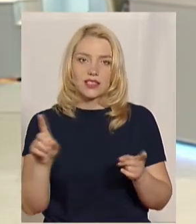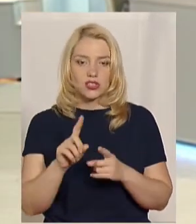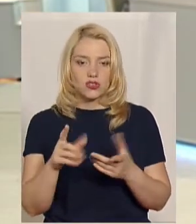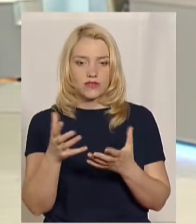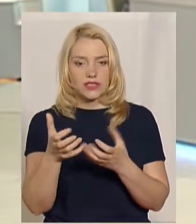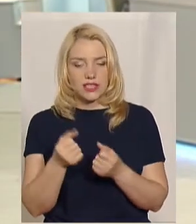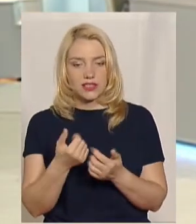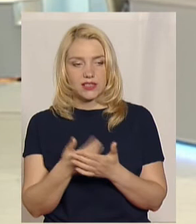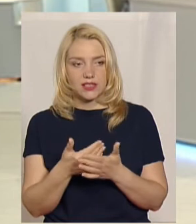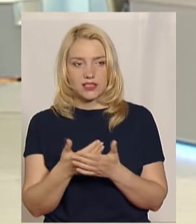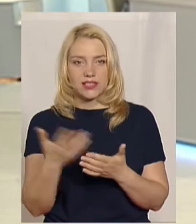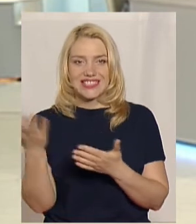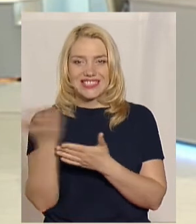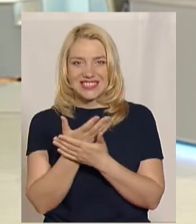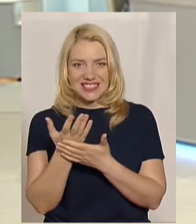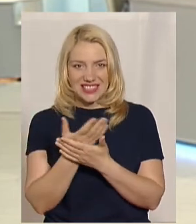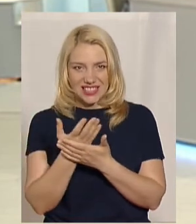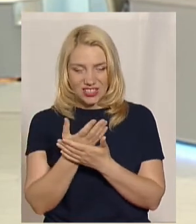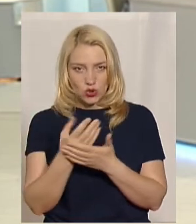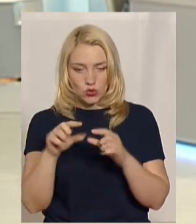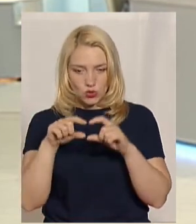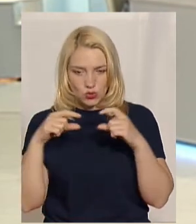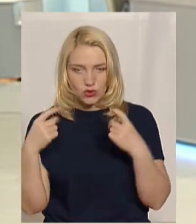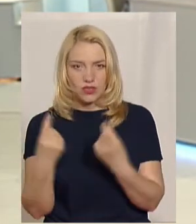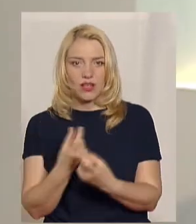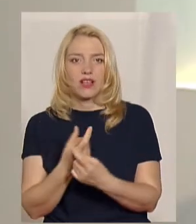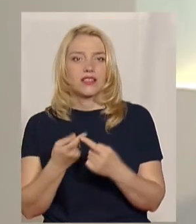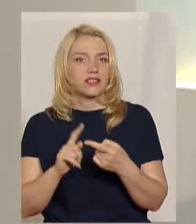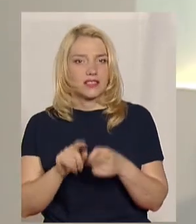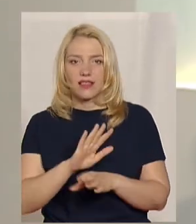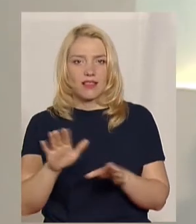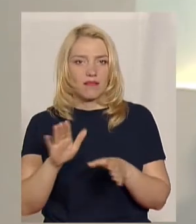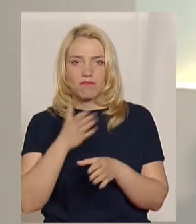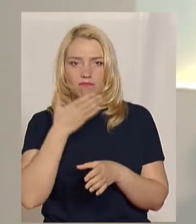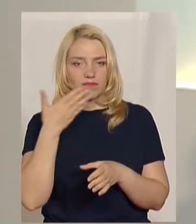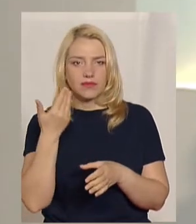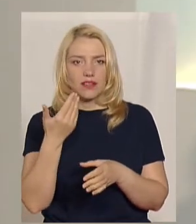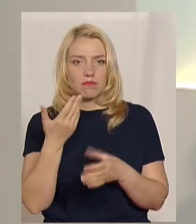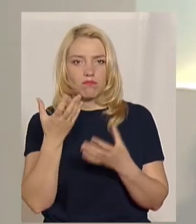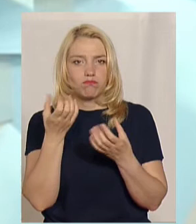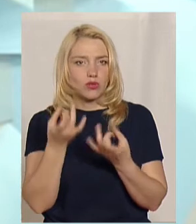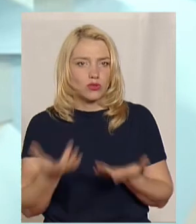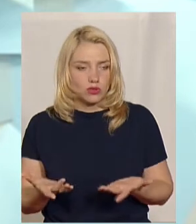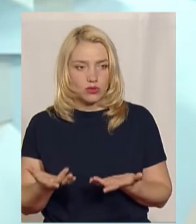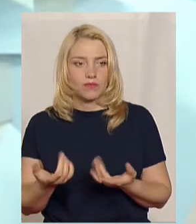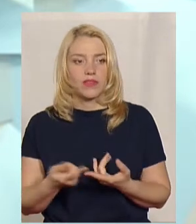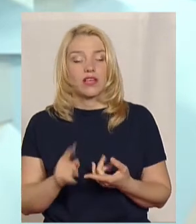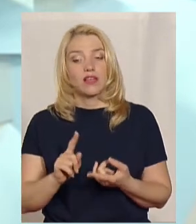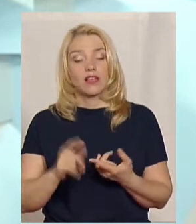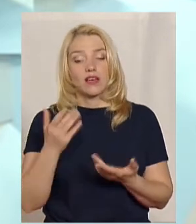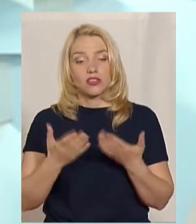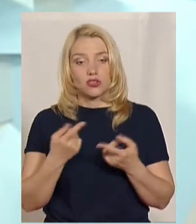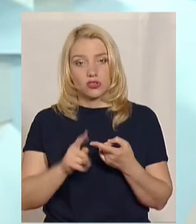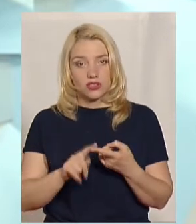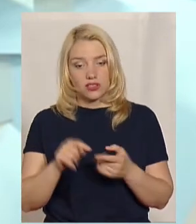десь стрічку це не так просто. Чому не просто? Якщо це стосується